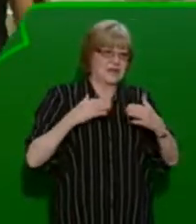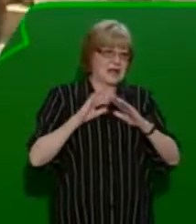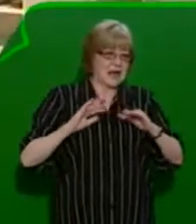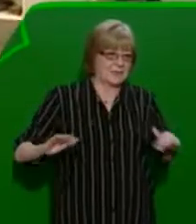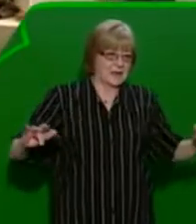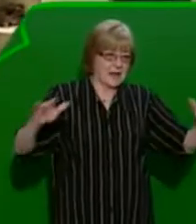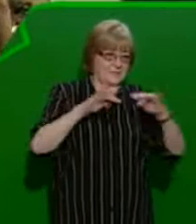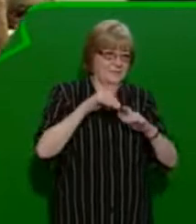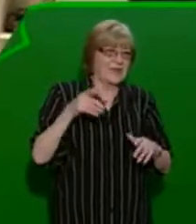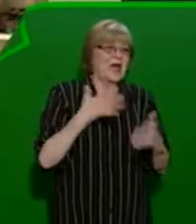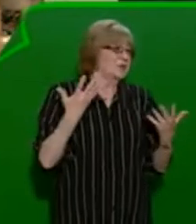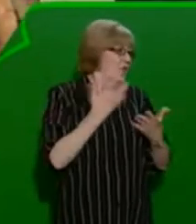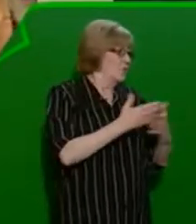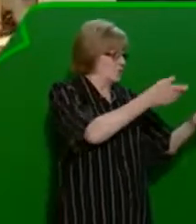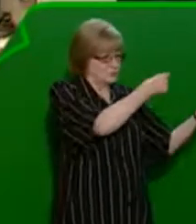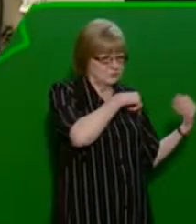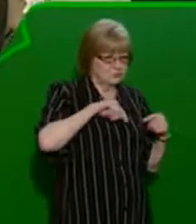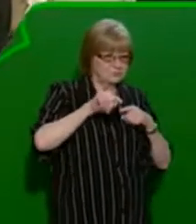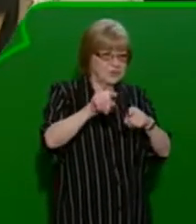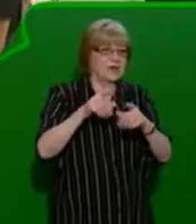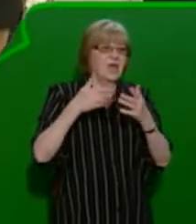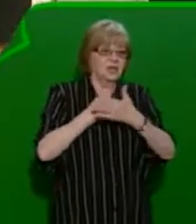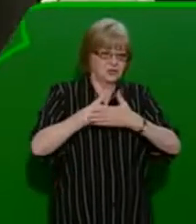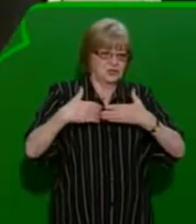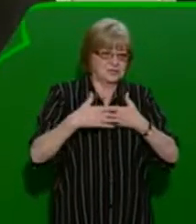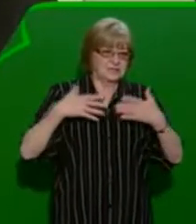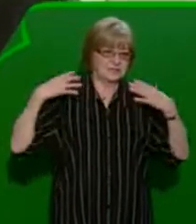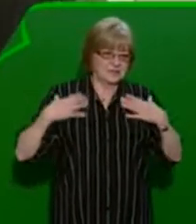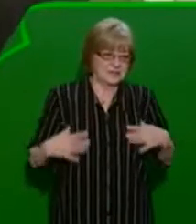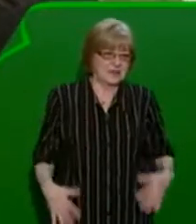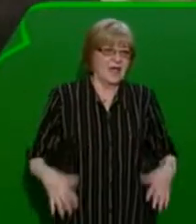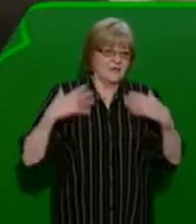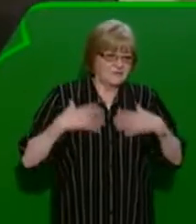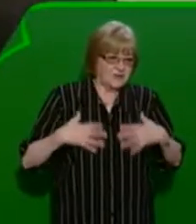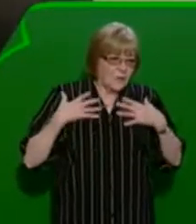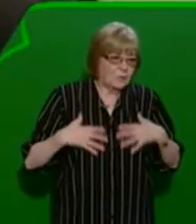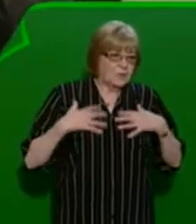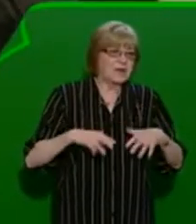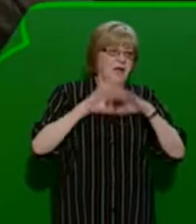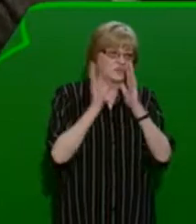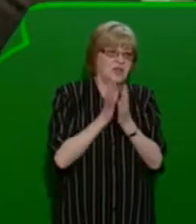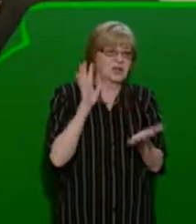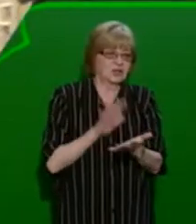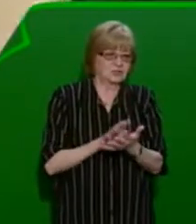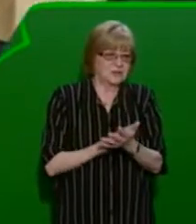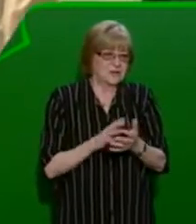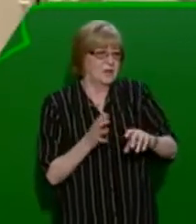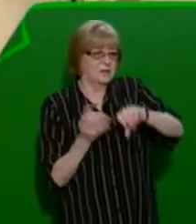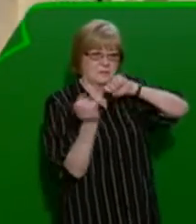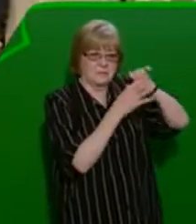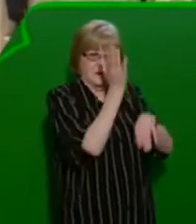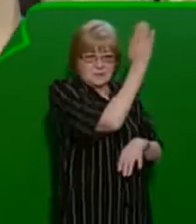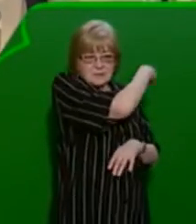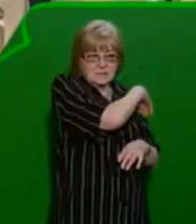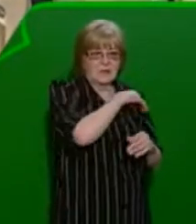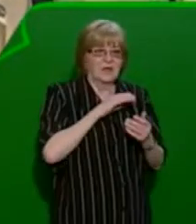přijde z té špinaví už vykoupané a takže co se týče bláta a veškerý špíny, která ta zůstává v té špinaví